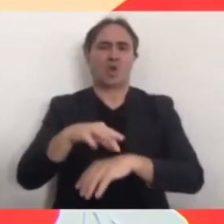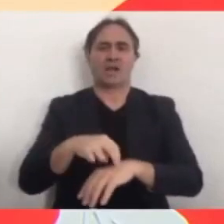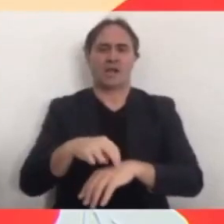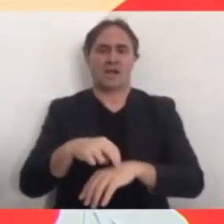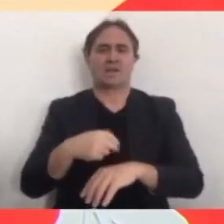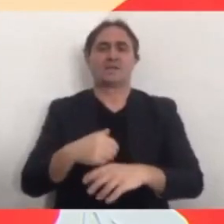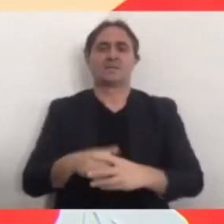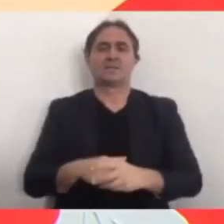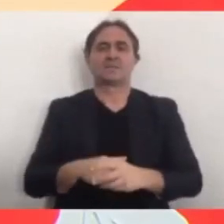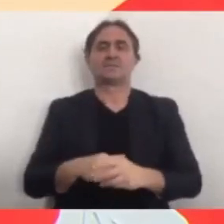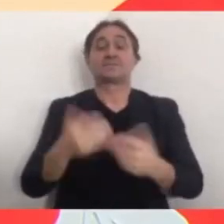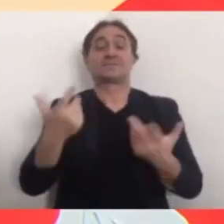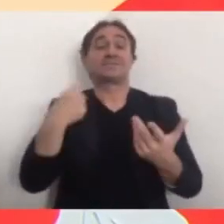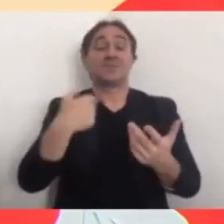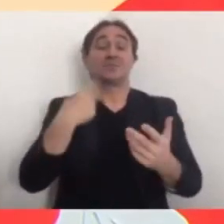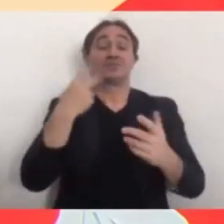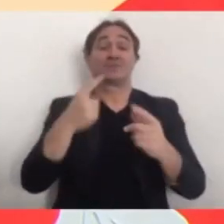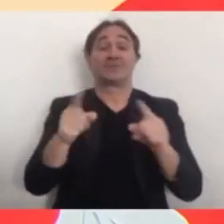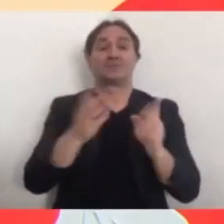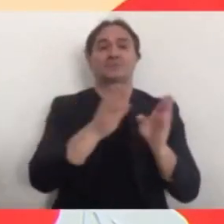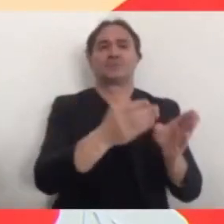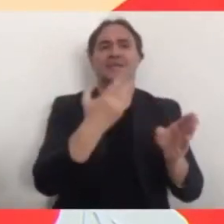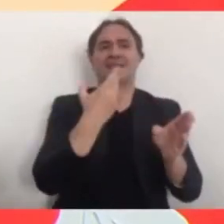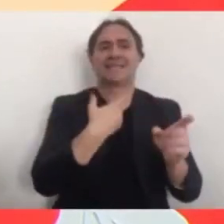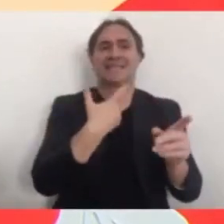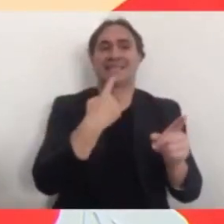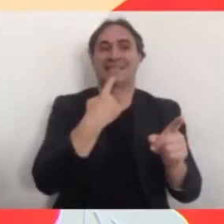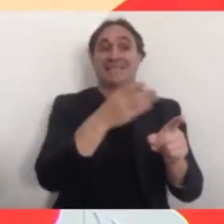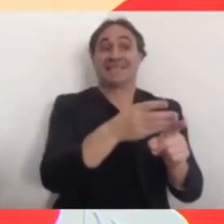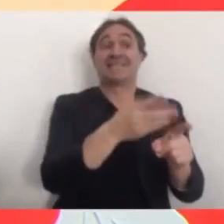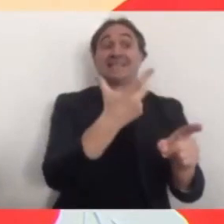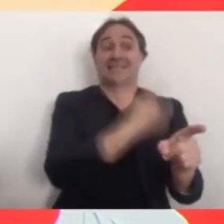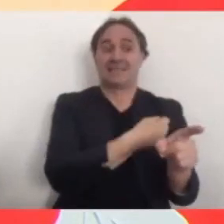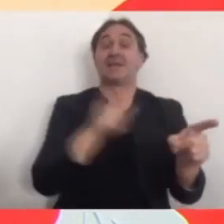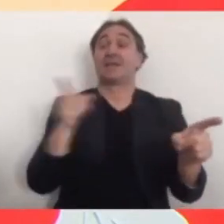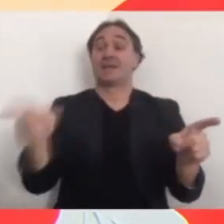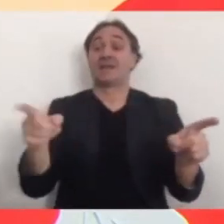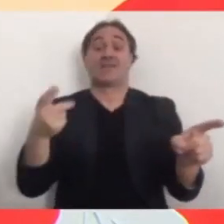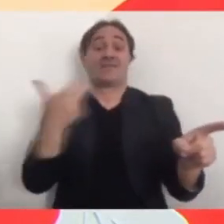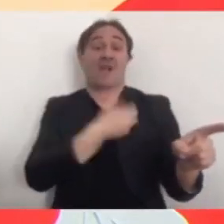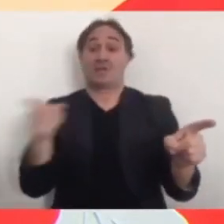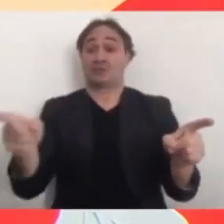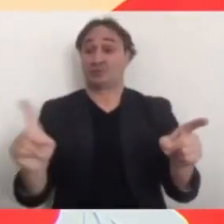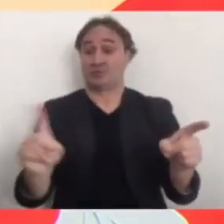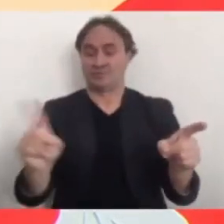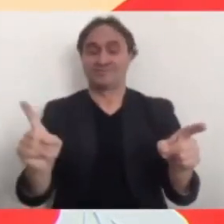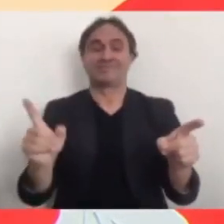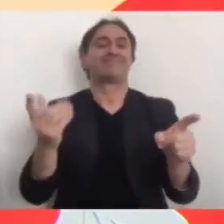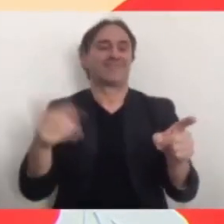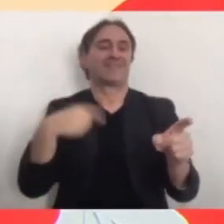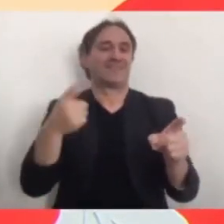vaccinato e chi non è vaccinato. Più specificatamente vorrei ricordare che l